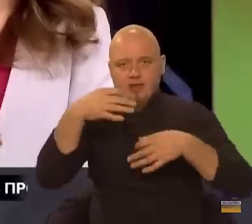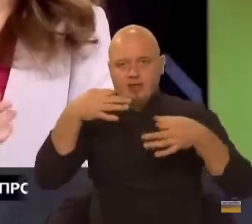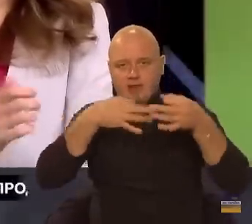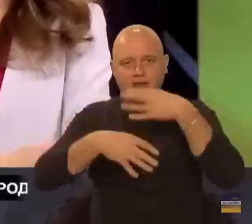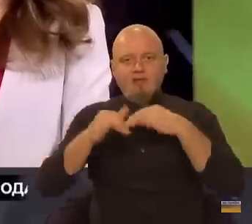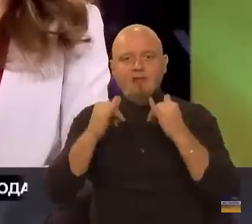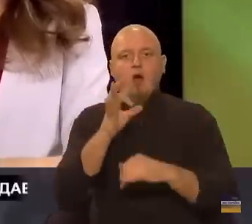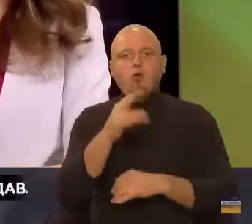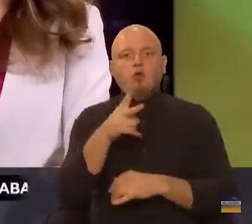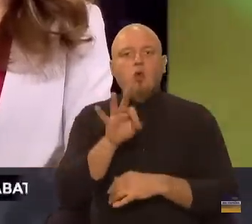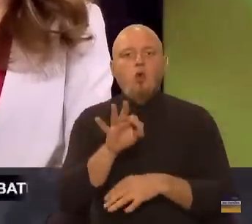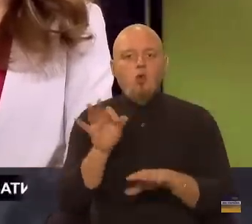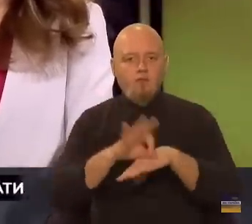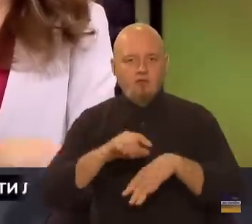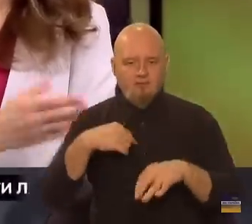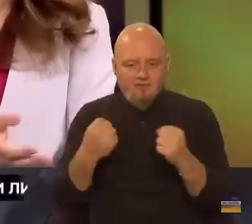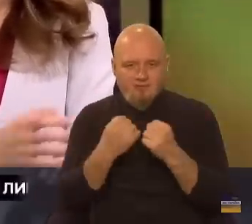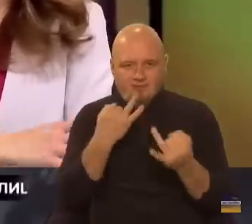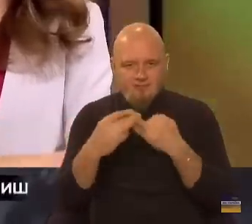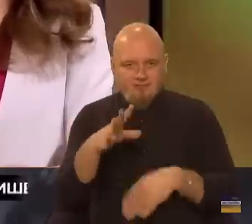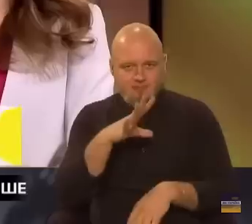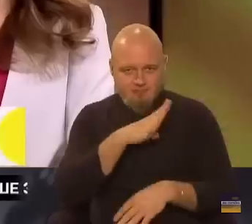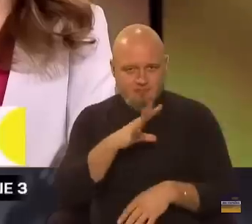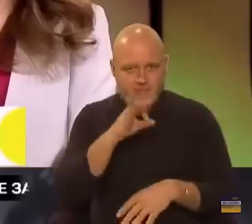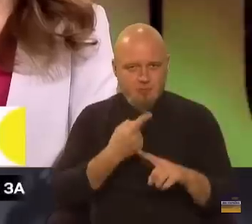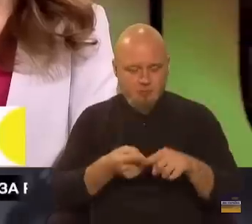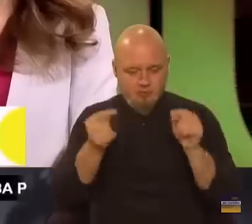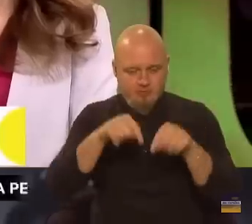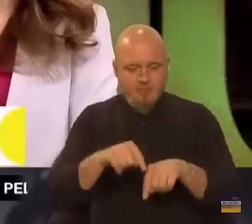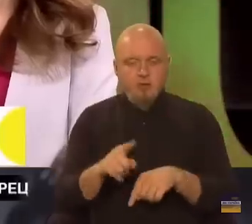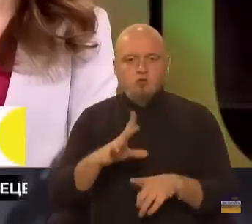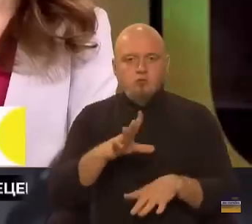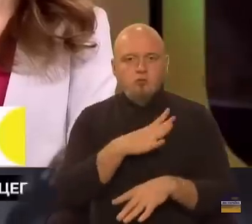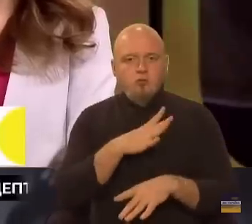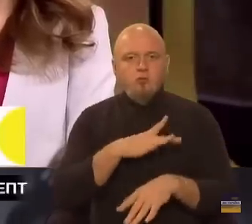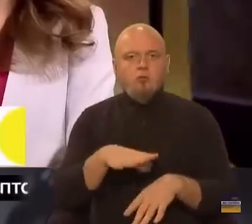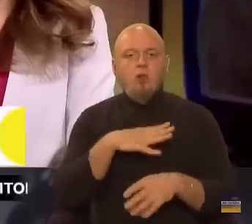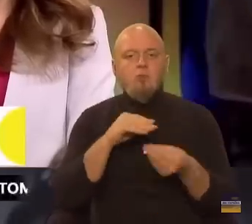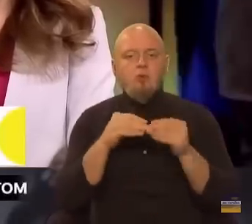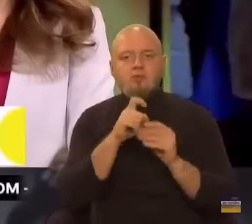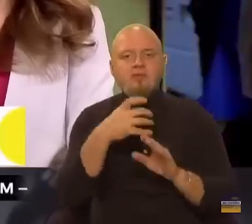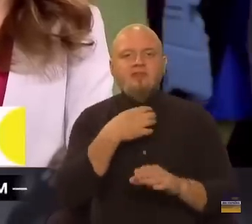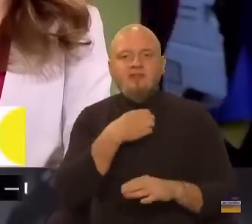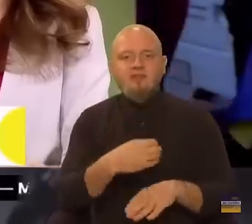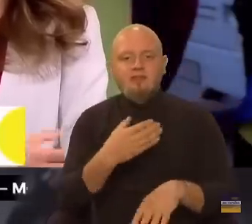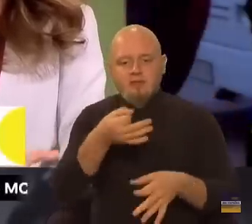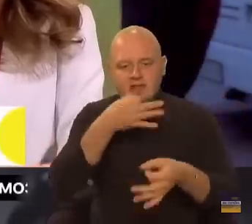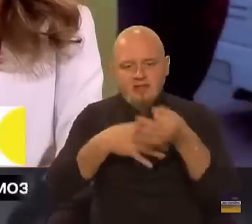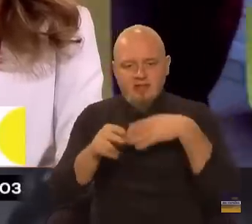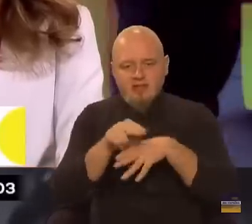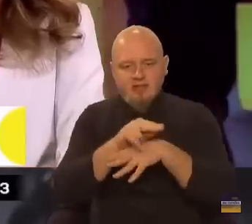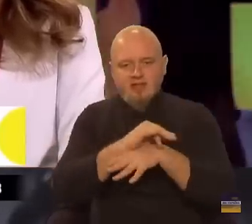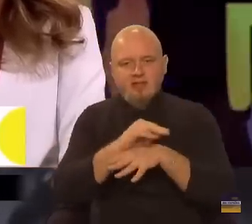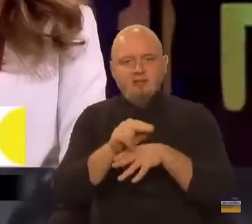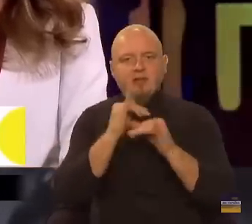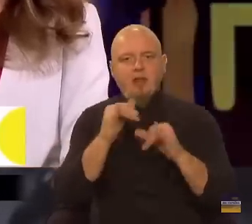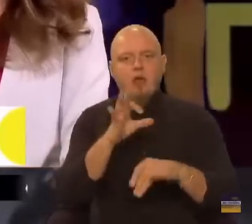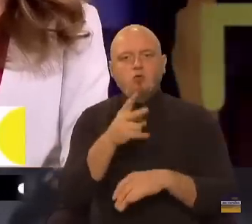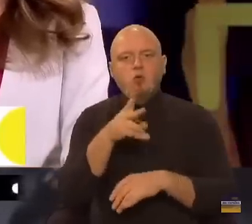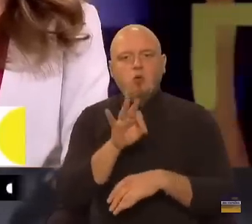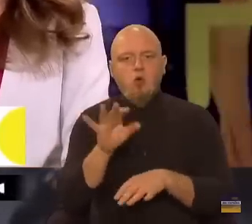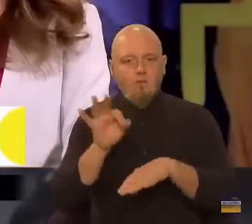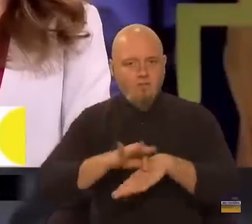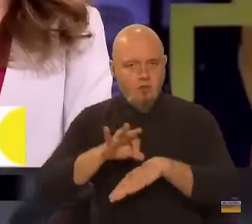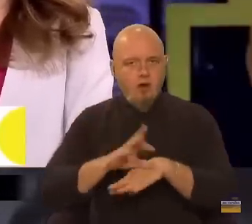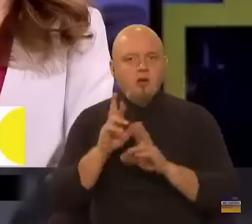онкохворих. Ми взимку з вами, зокрема, говорили про це і в ефірі марафону теж, що була проблема з дефіцитом ліків і медпрепаратів для онкохворих.